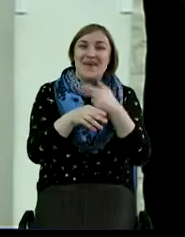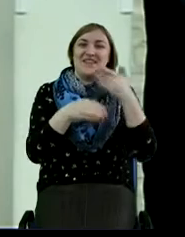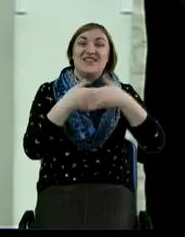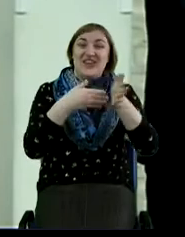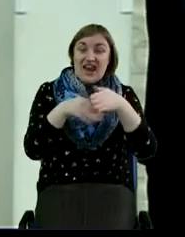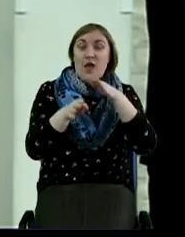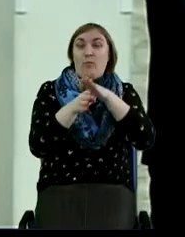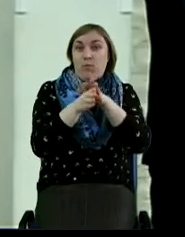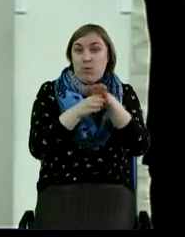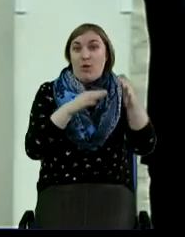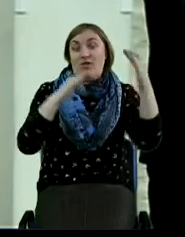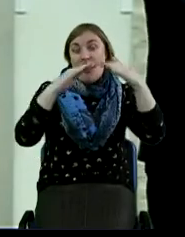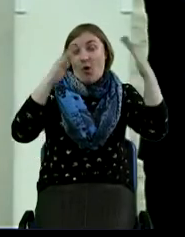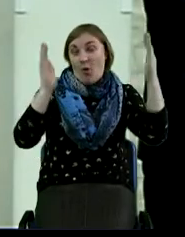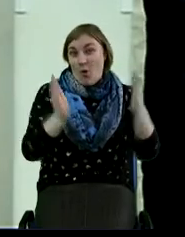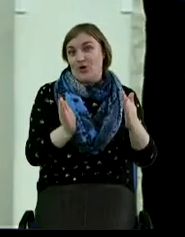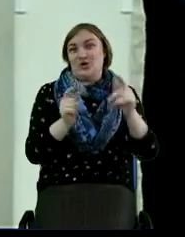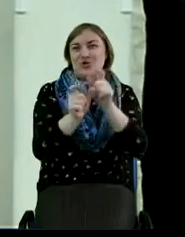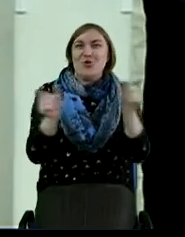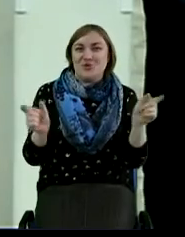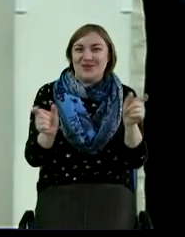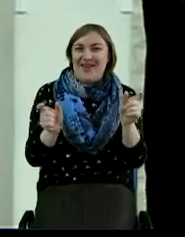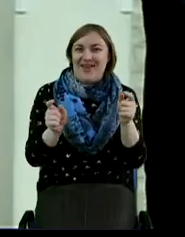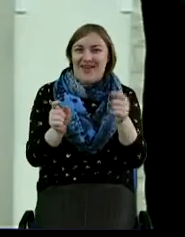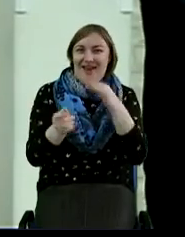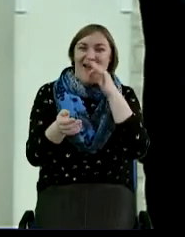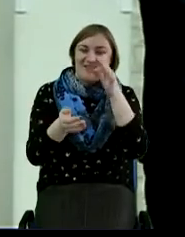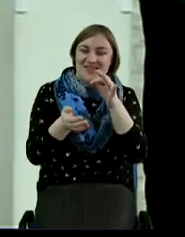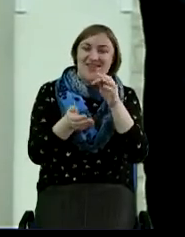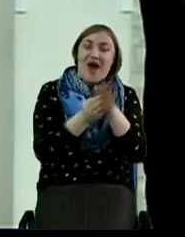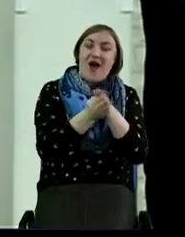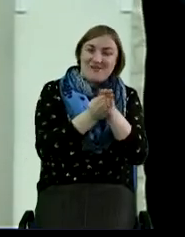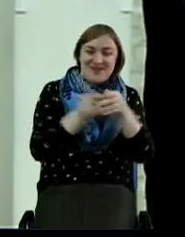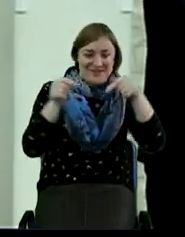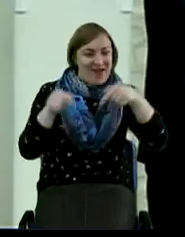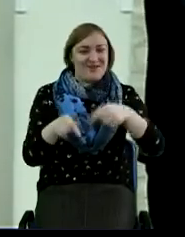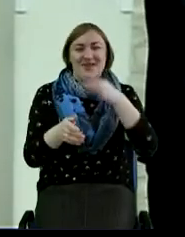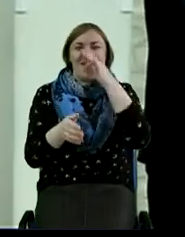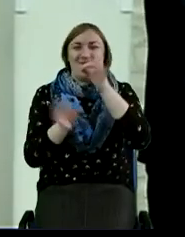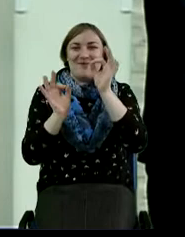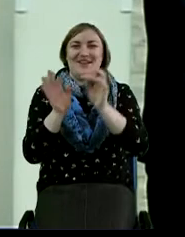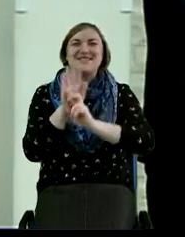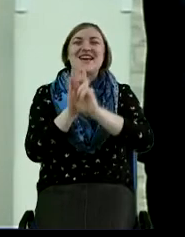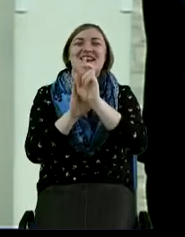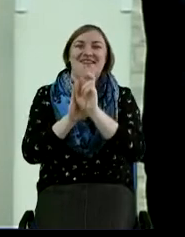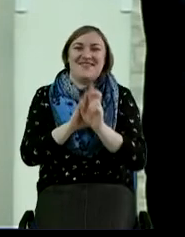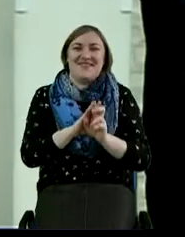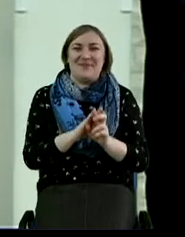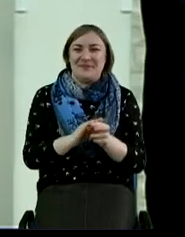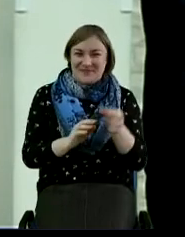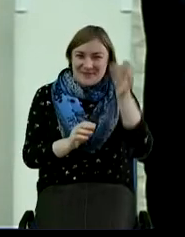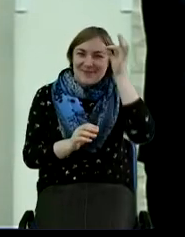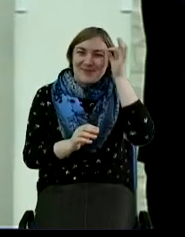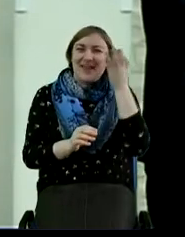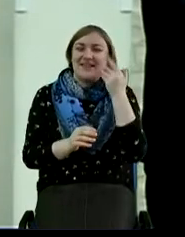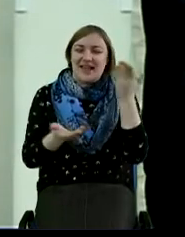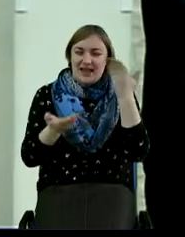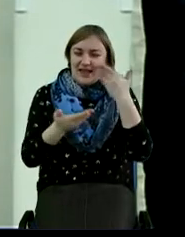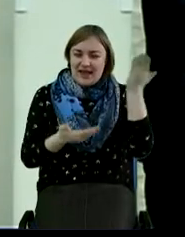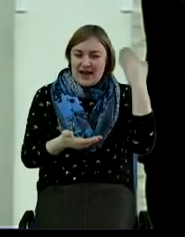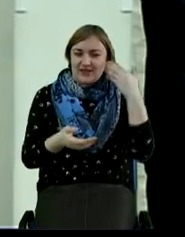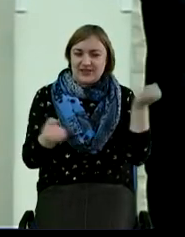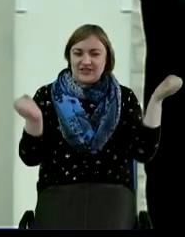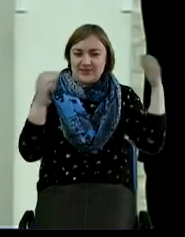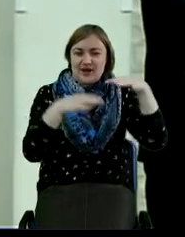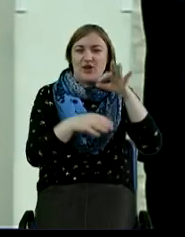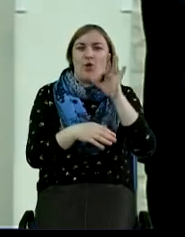комфортных местах собираться. Помните, если собирались даже там, где офис церкви находится, и как-то по-разному